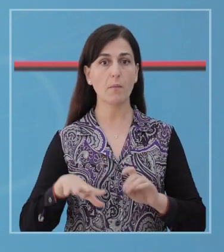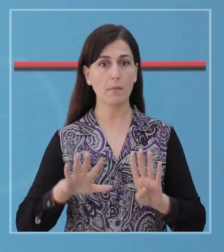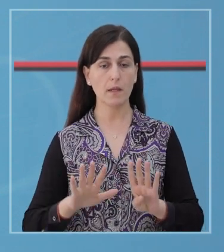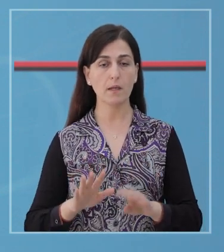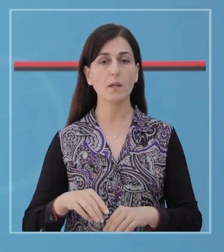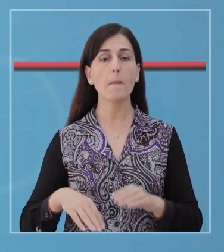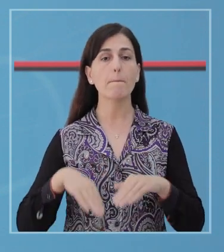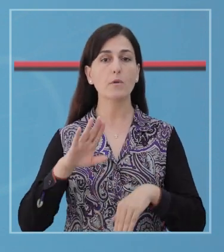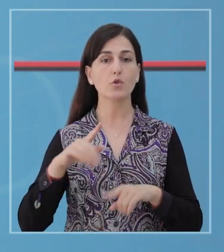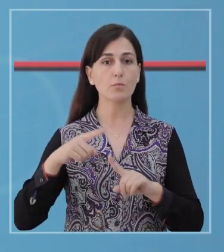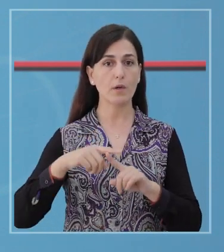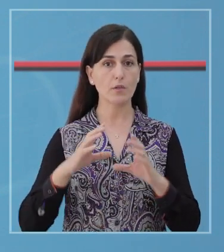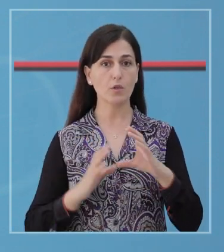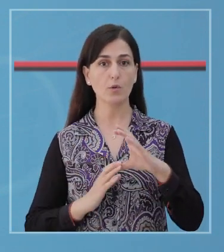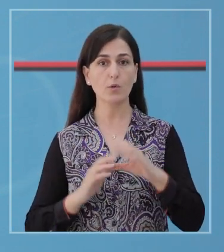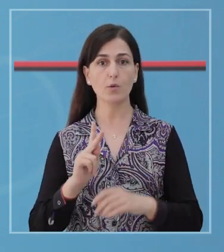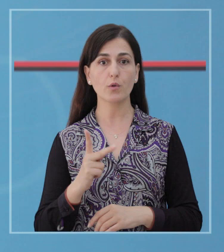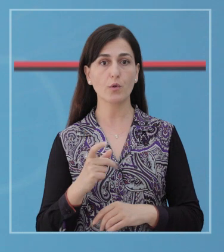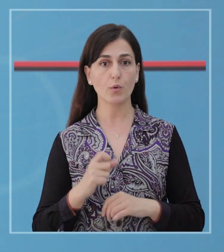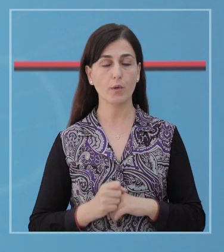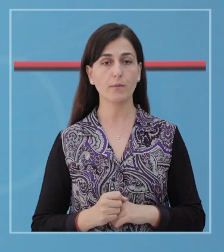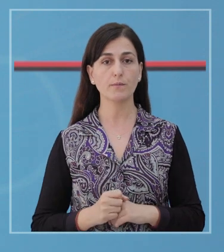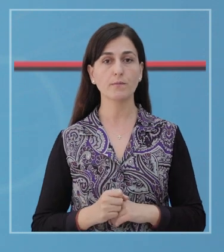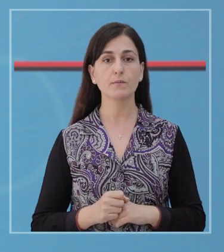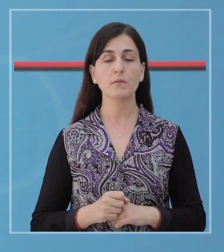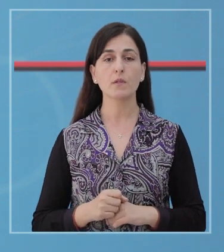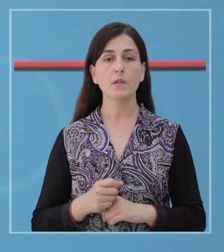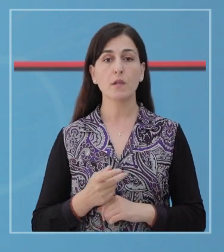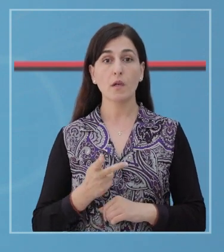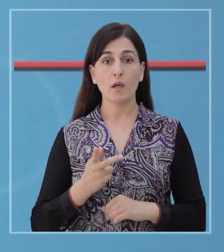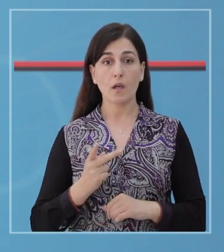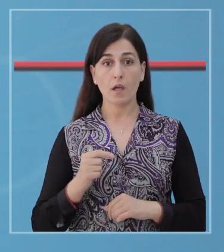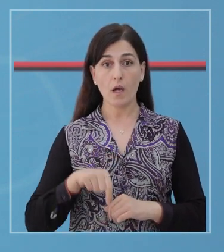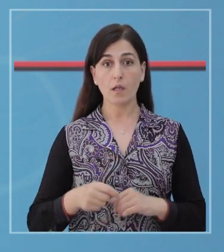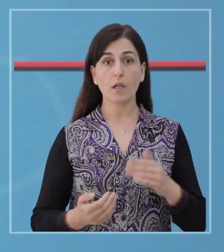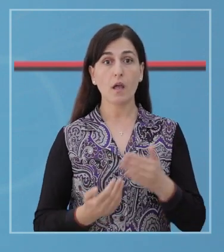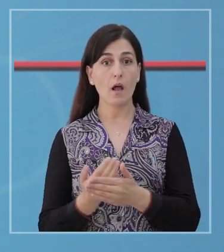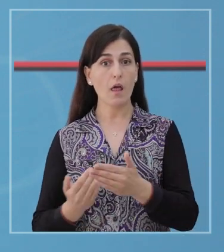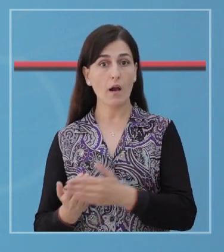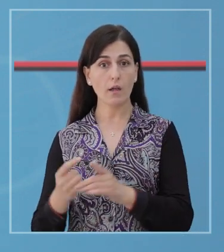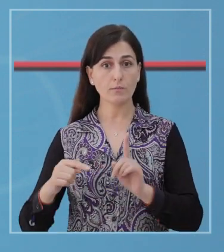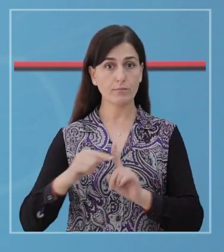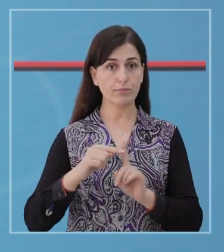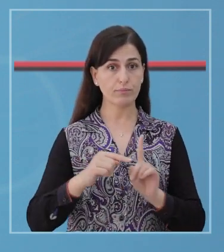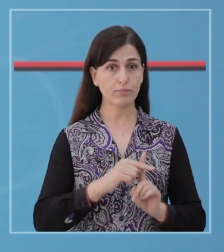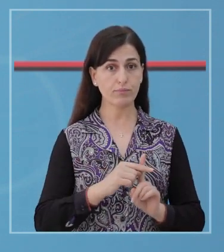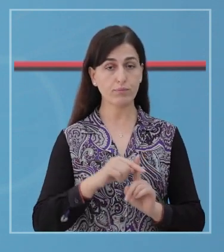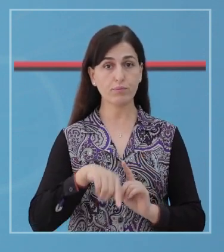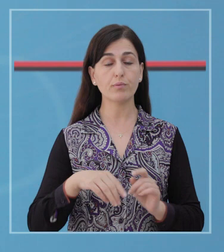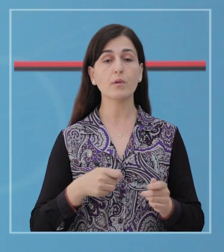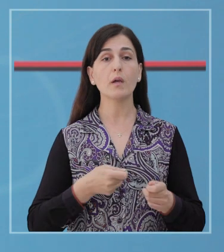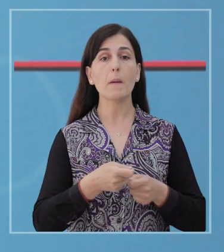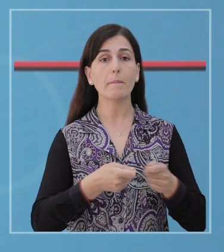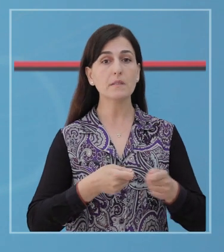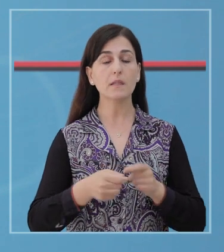-19, kryesisht në Tiran, në Shkoder dhe në Kry. Në njësur nga fakti që pozbëlojnë raste pozitive në disa